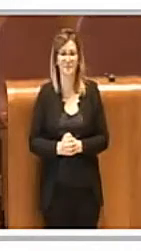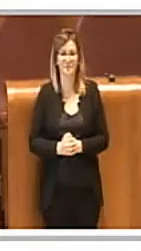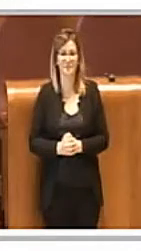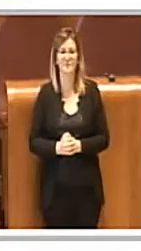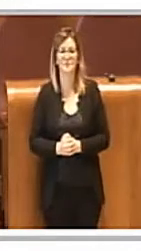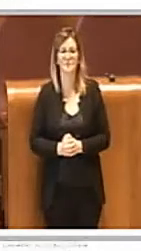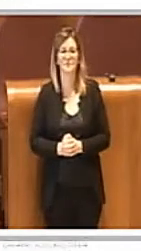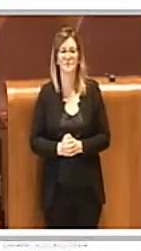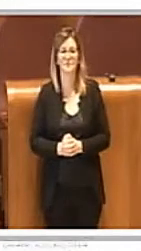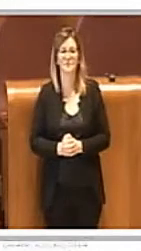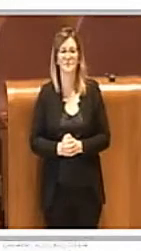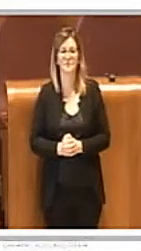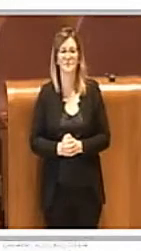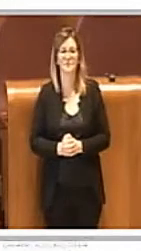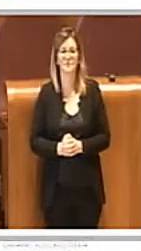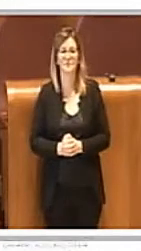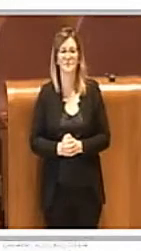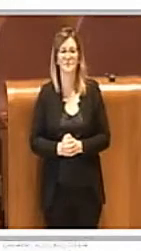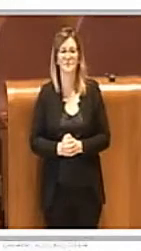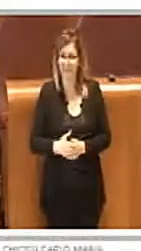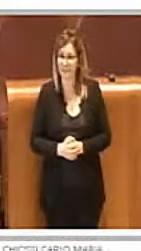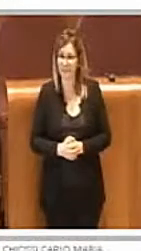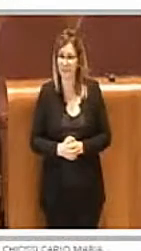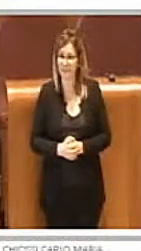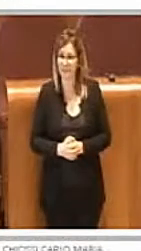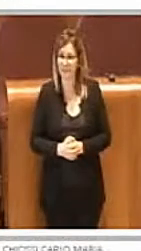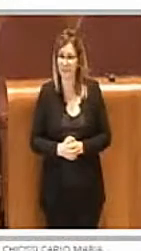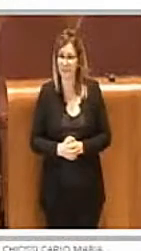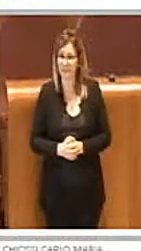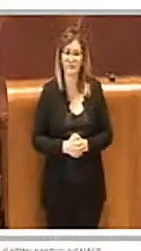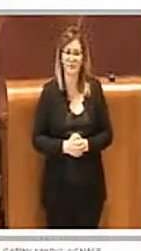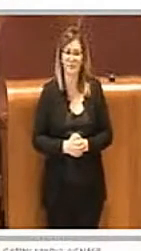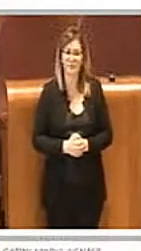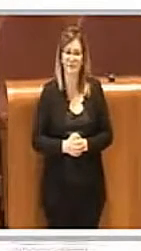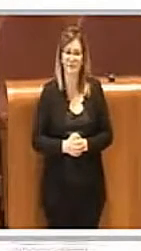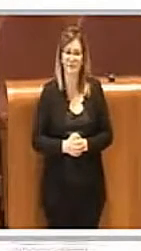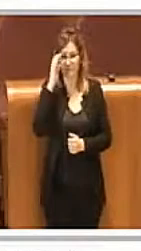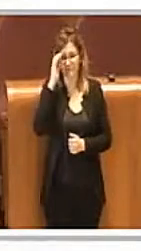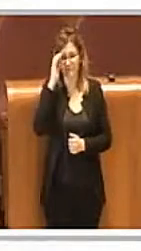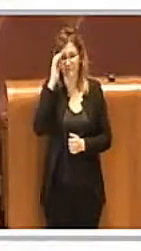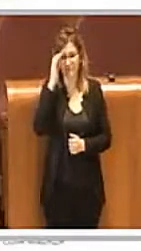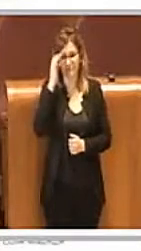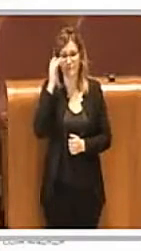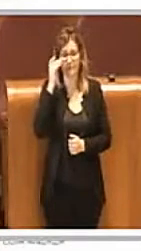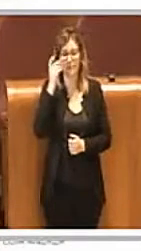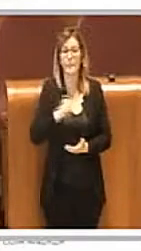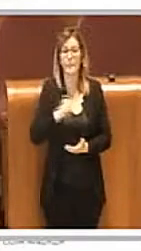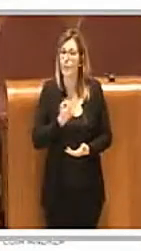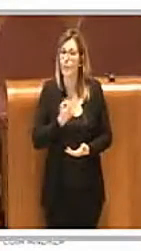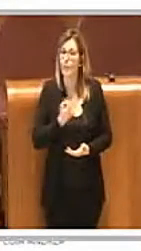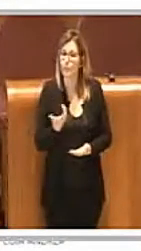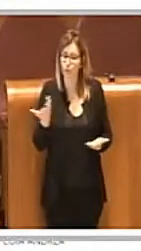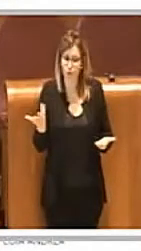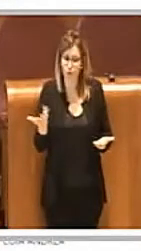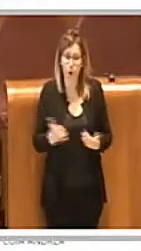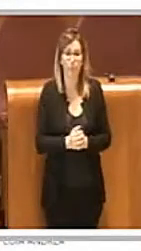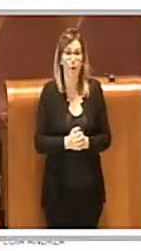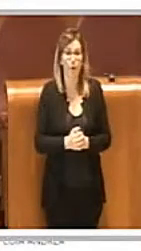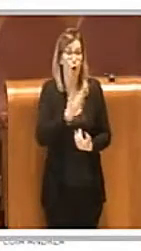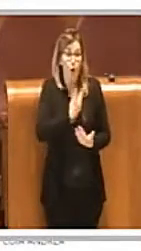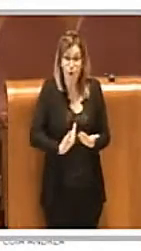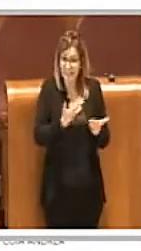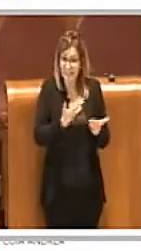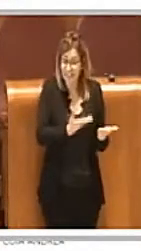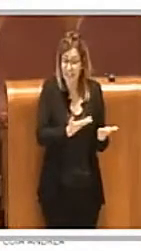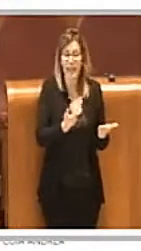Grazie Presidente, purtroppo il consigliere mi costringe